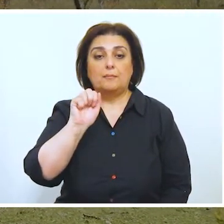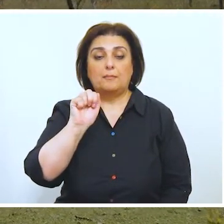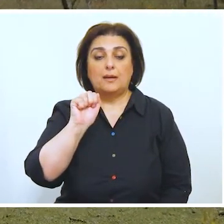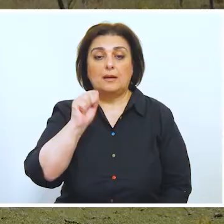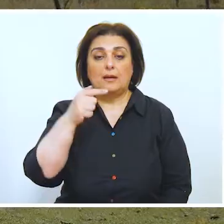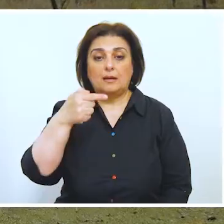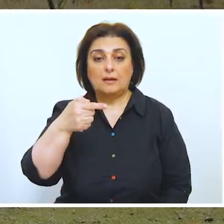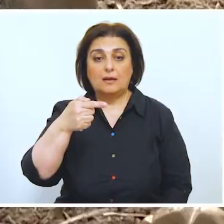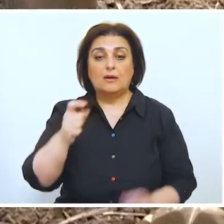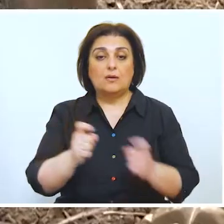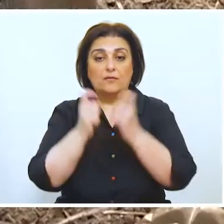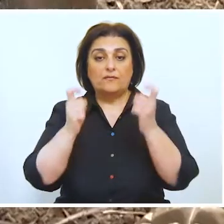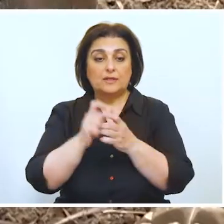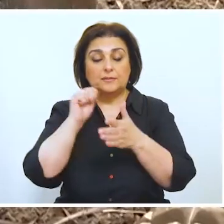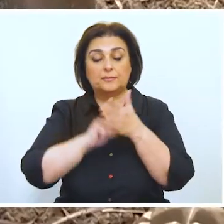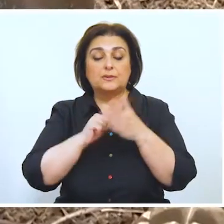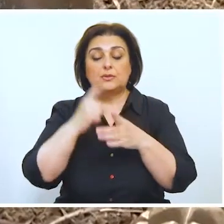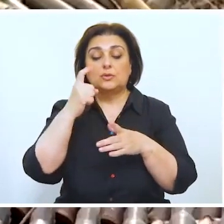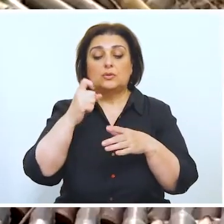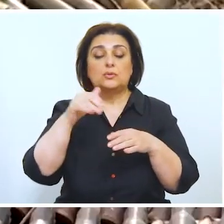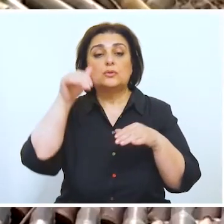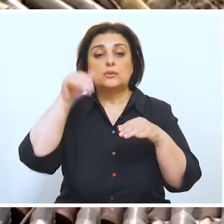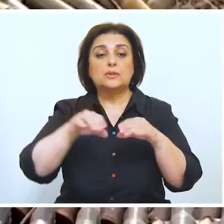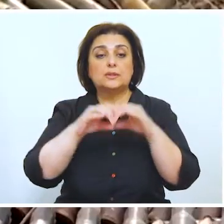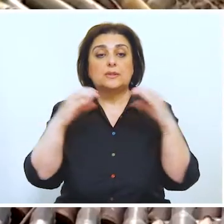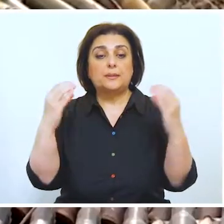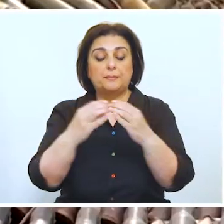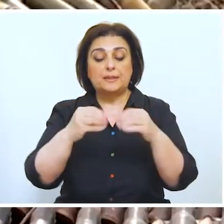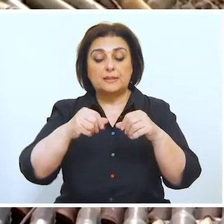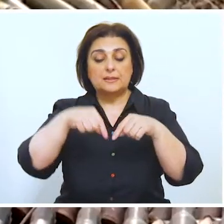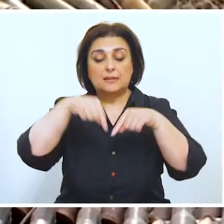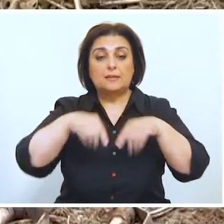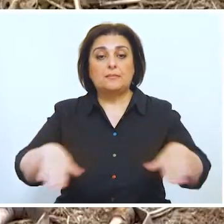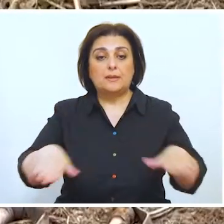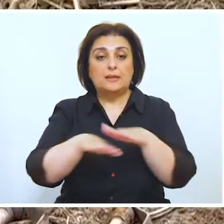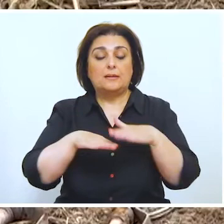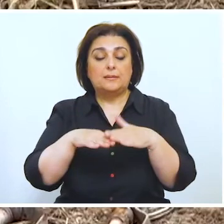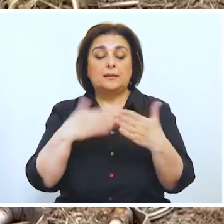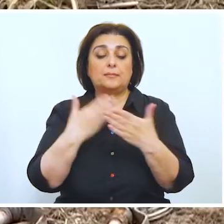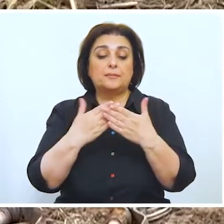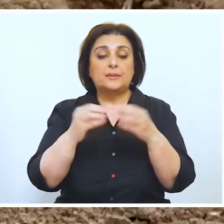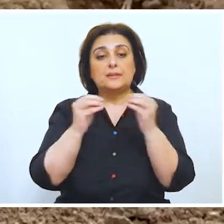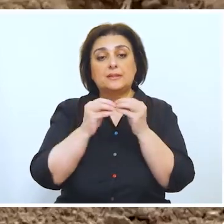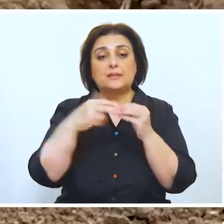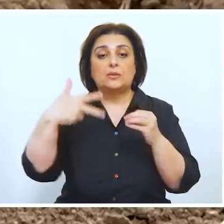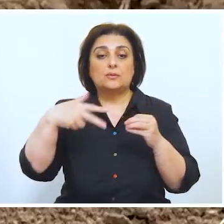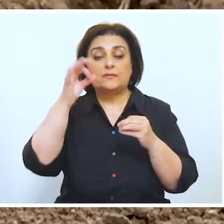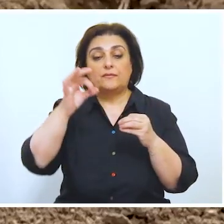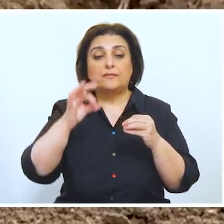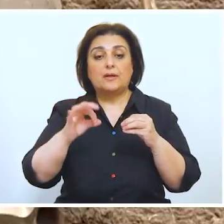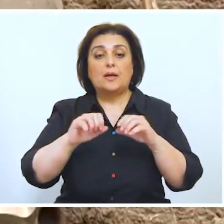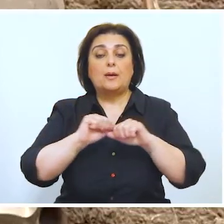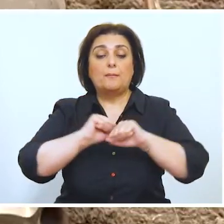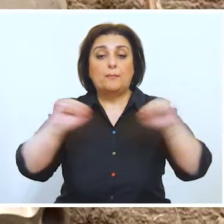coğrafiyada minlərlə mina bastırılıb. Döyüş əməliyyatları zamanı, hərbi sursatlarınsa təxminən 10-30 faizi